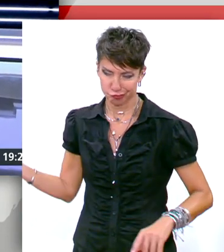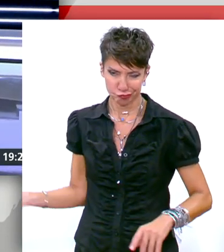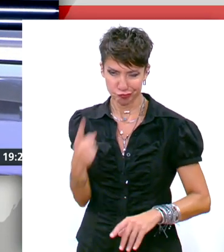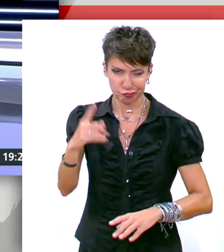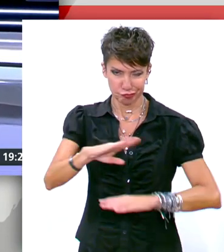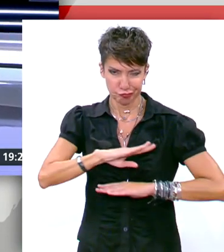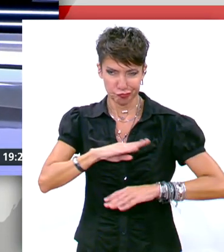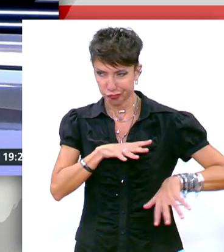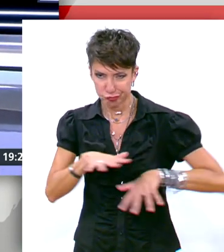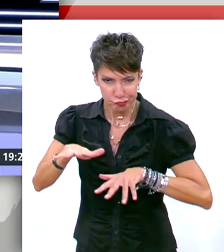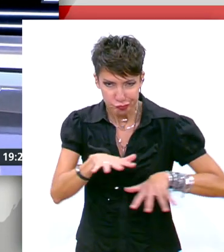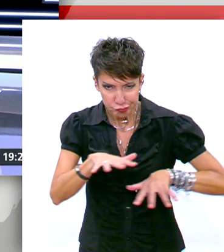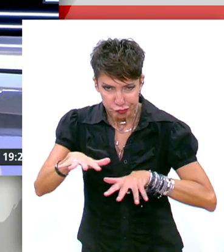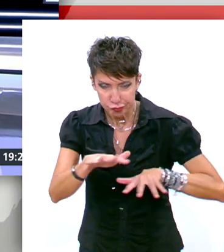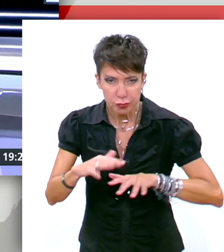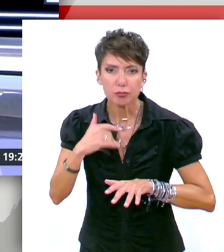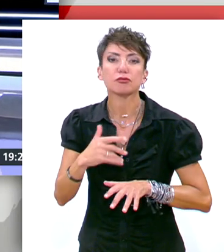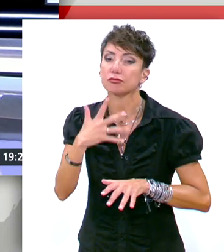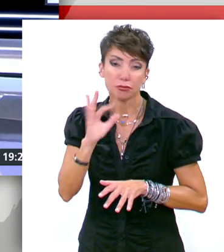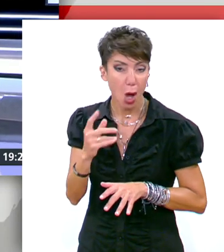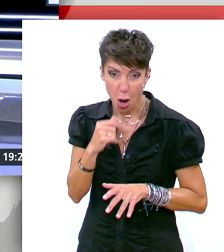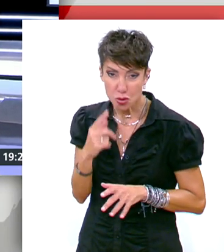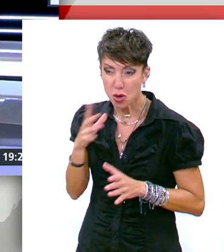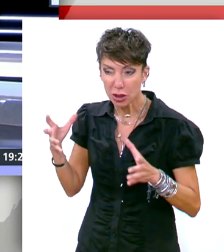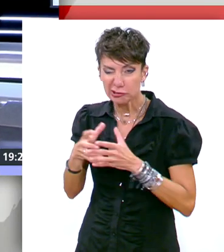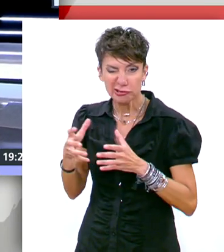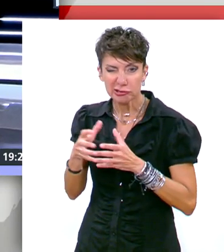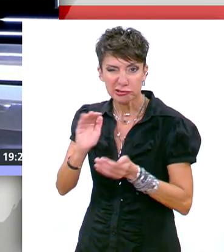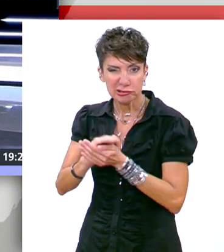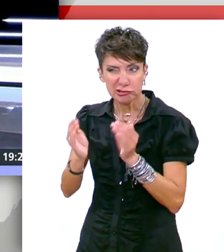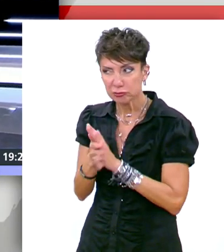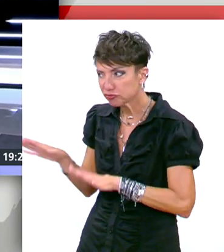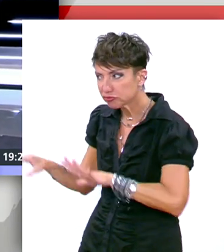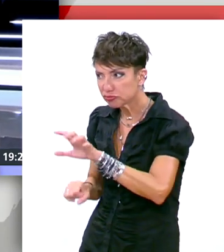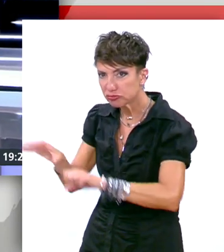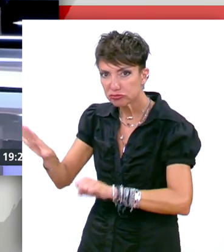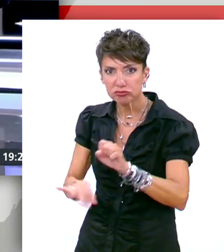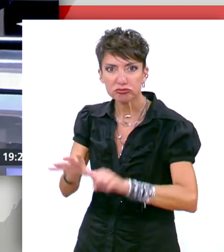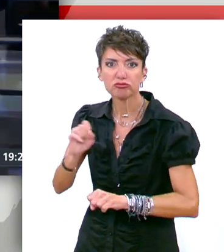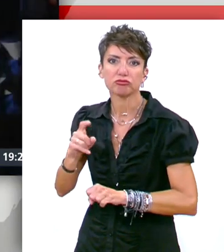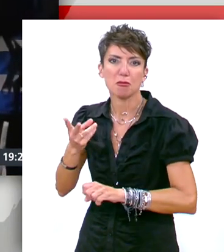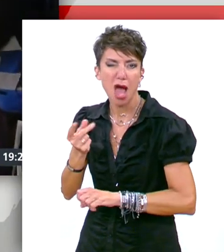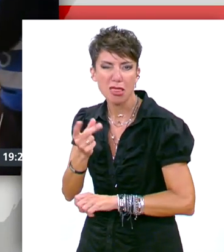χώρας. Σύμφωνα με την αστυνομία, συμμορίες στρατολογούν νεαρούς μετανάστες και τους αναθέτουν ακόμη και συμβόλαια θανάτου.